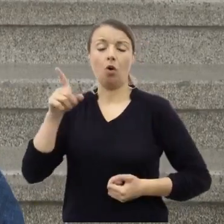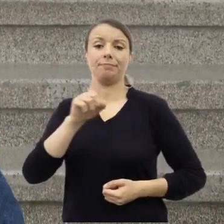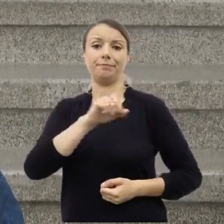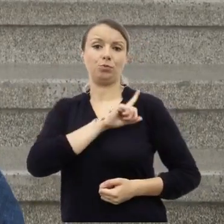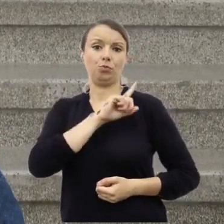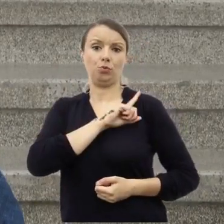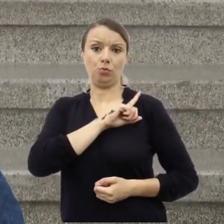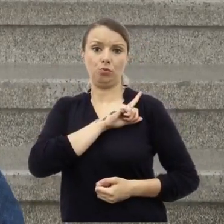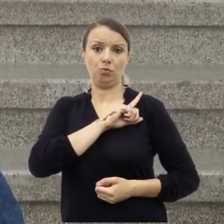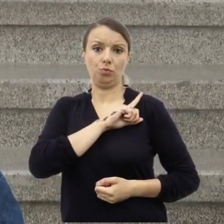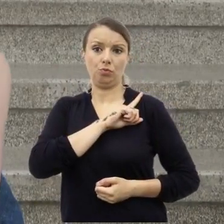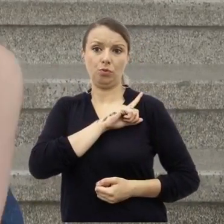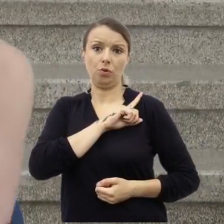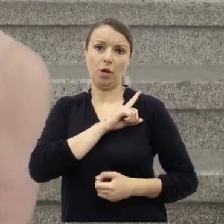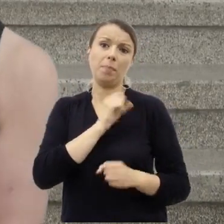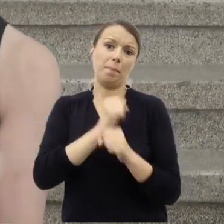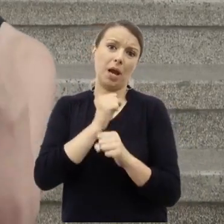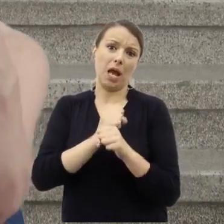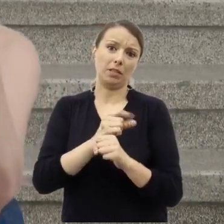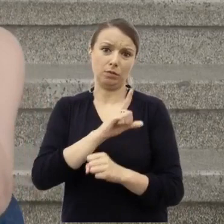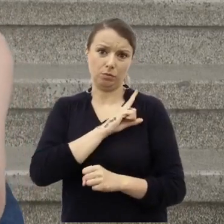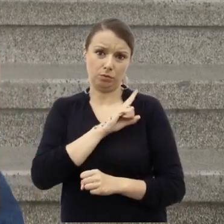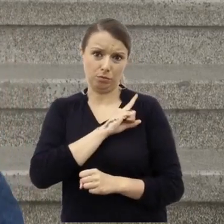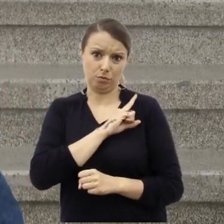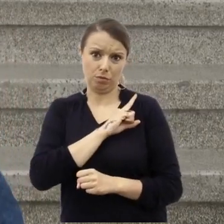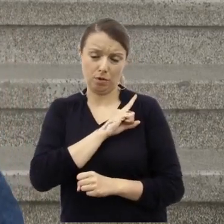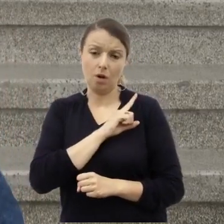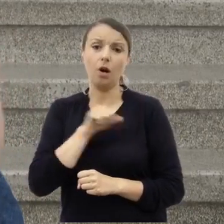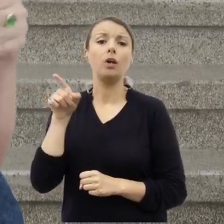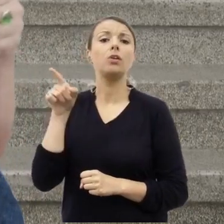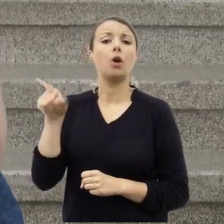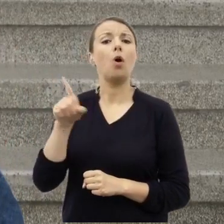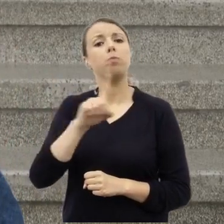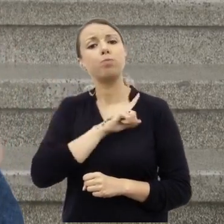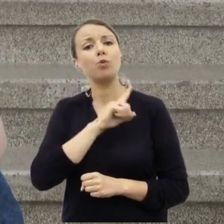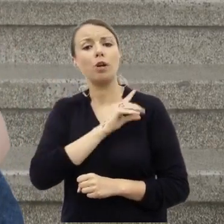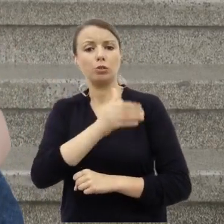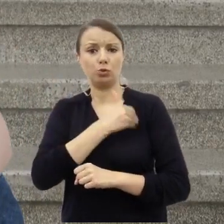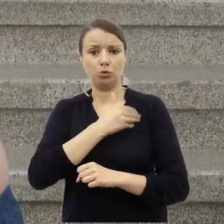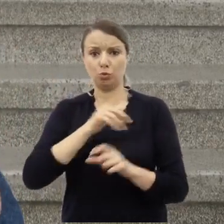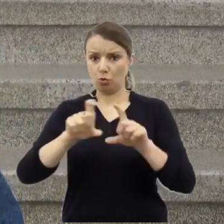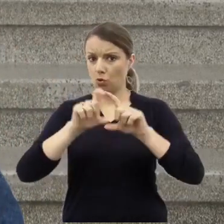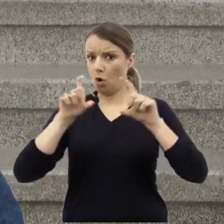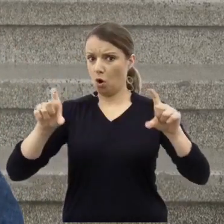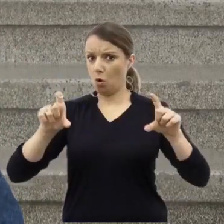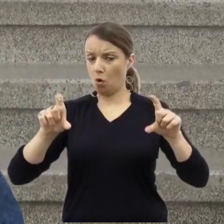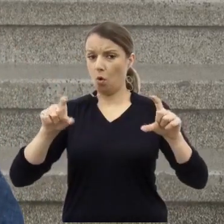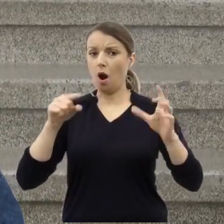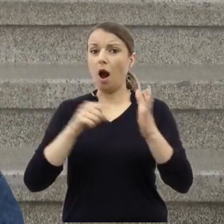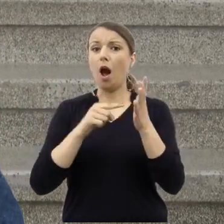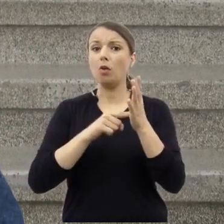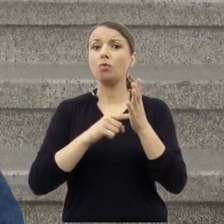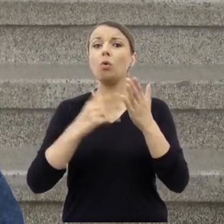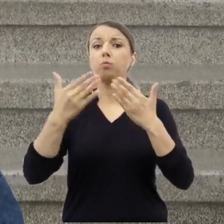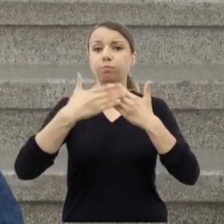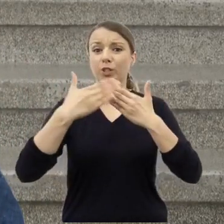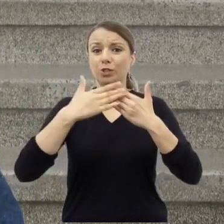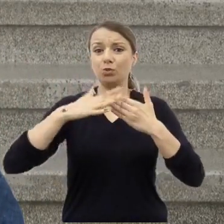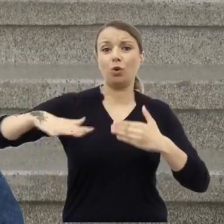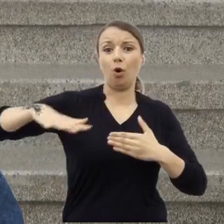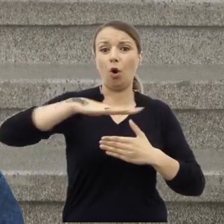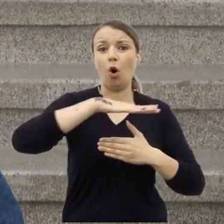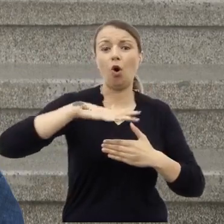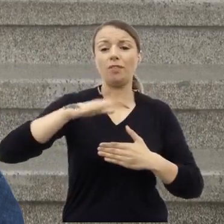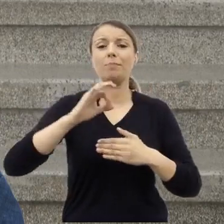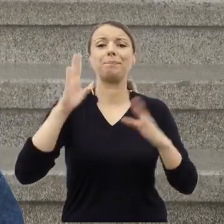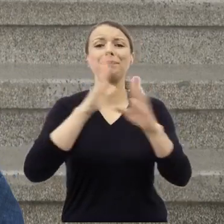szkoły, której posesja graniczy z dziedzińcem plant. Można powiedzieć, że